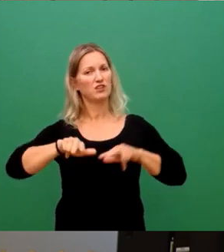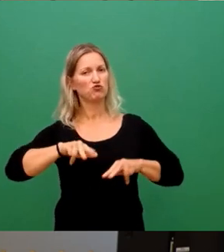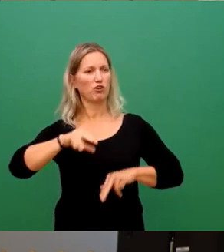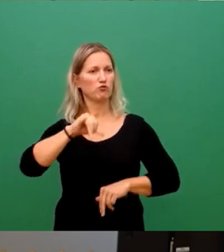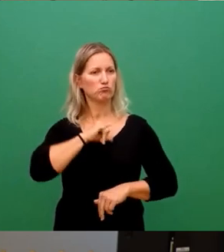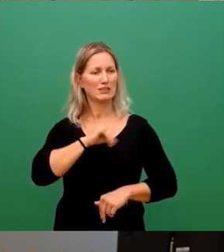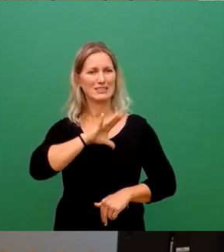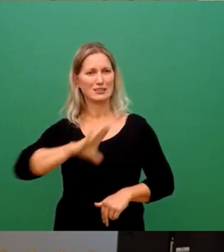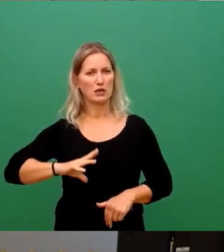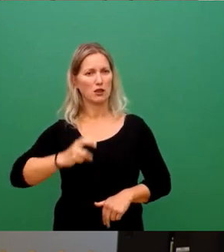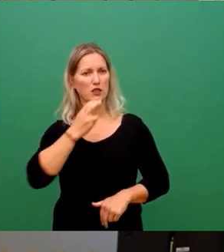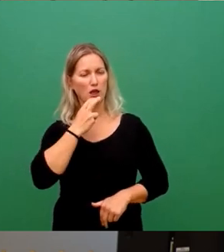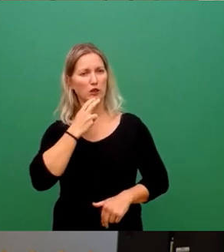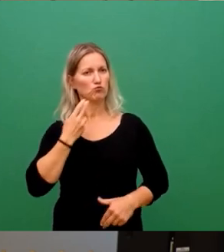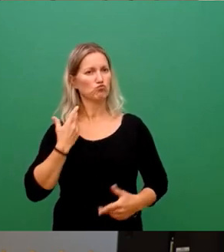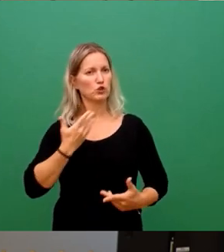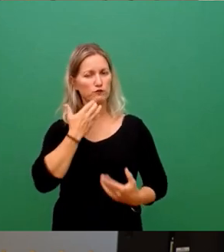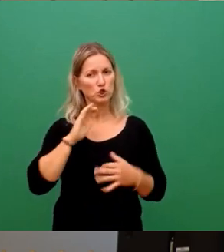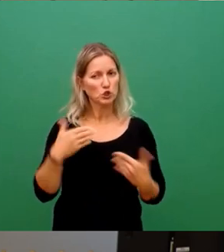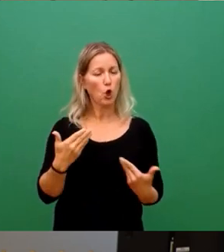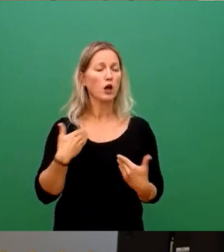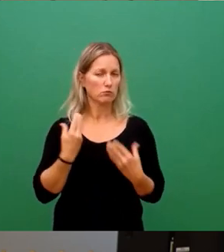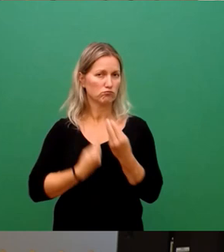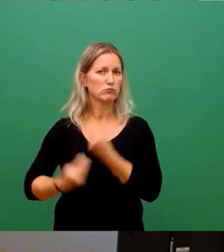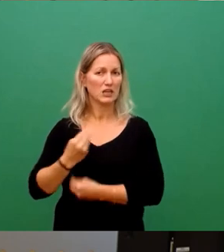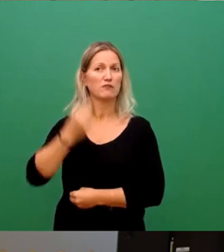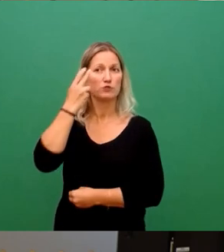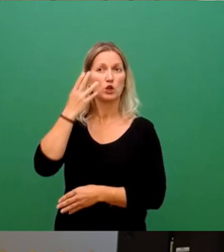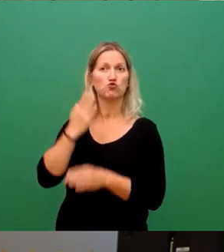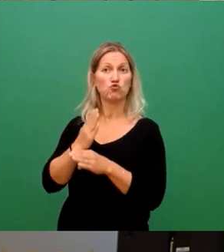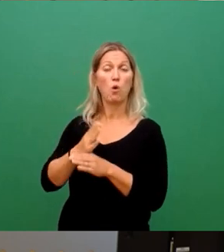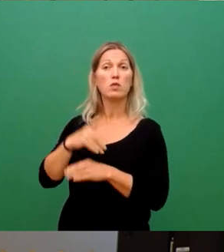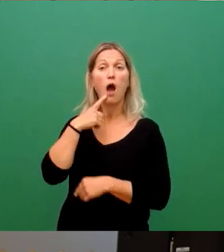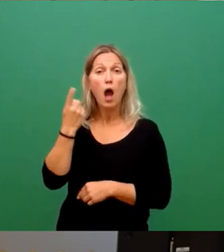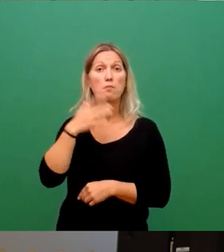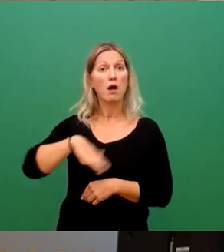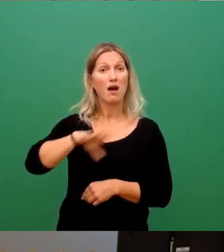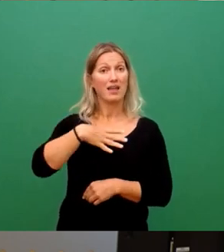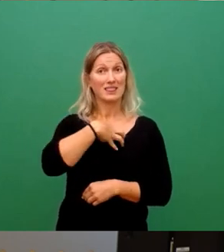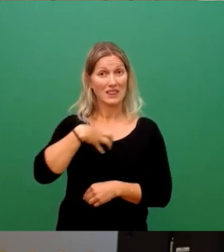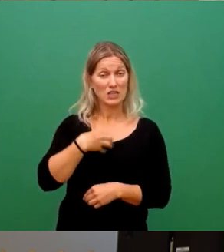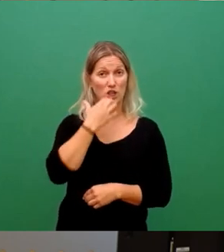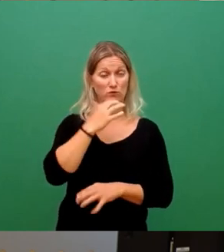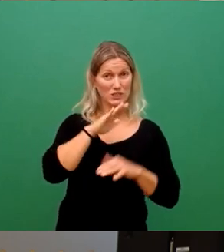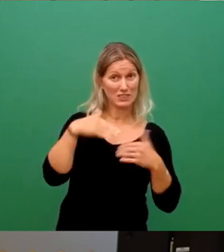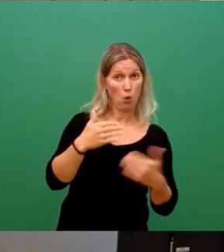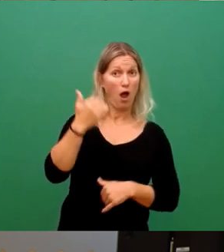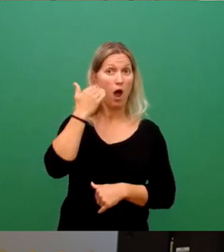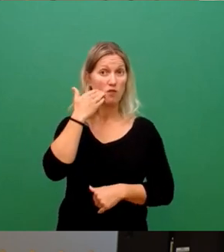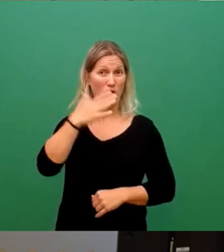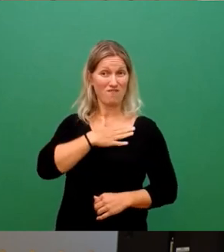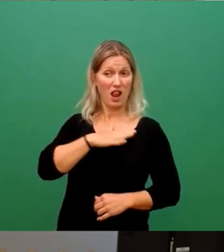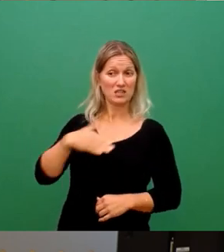nachvollziehen, ob das jetzt im Interesse der Anwohnerinnen und Anwohner und der Landeshofstadt Dresden ist, diese Frage bleibt für mich offen.